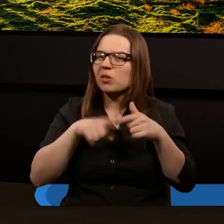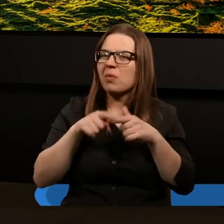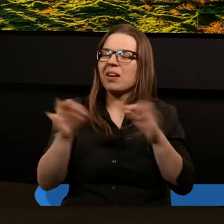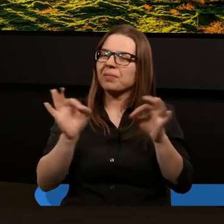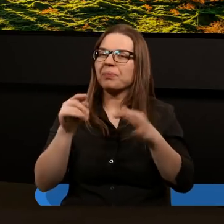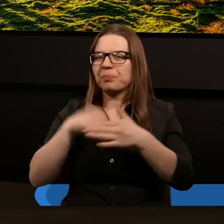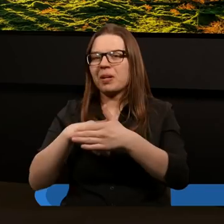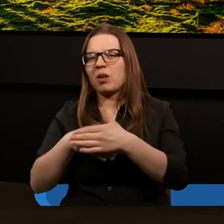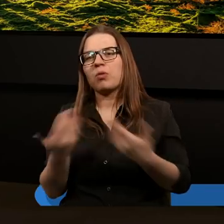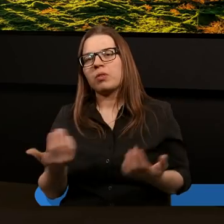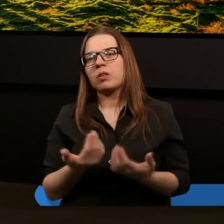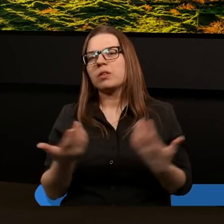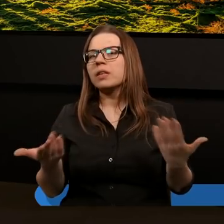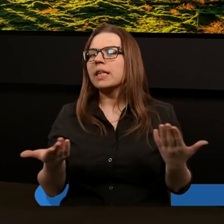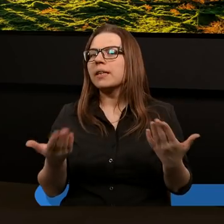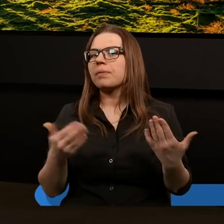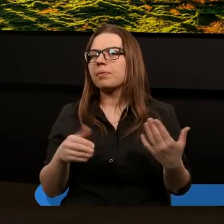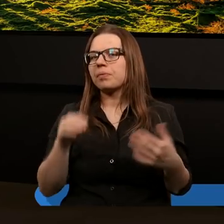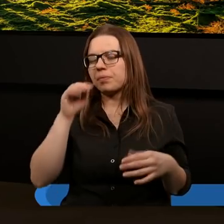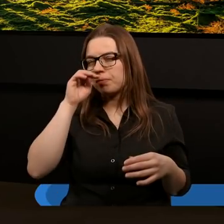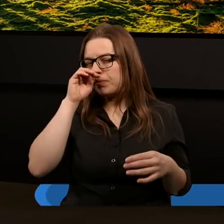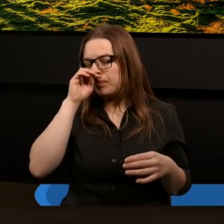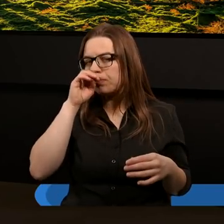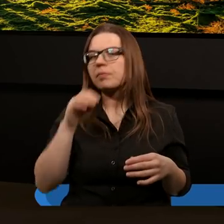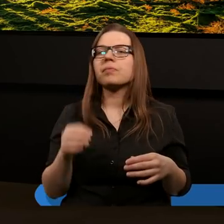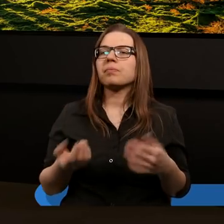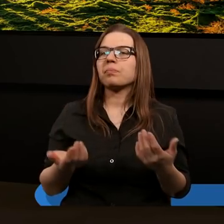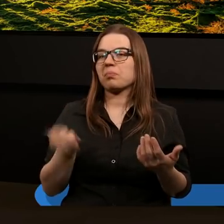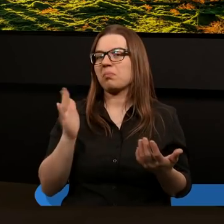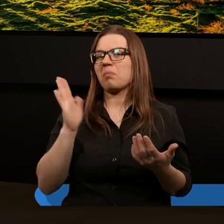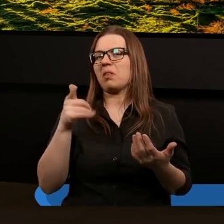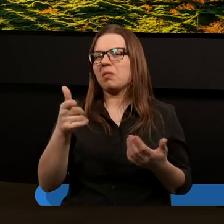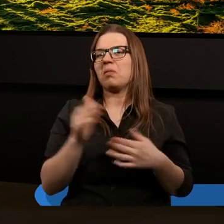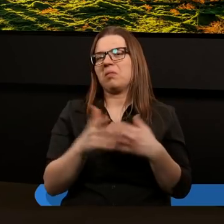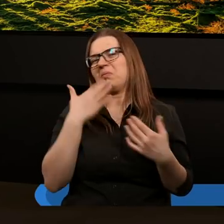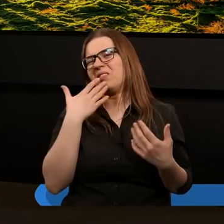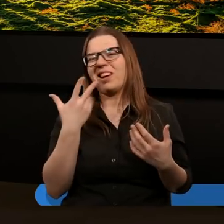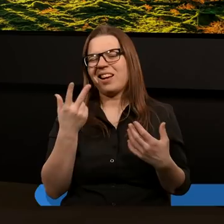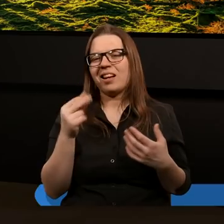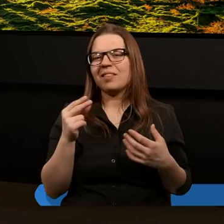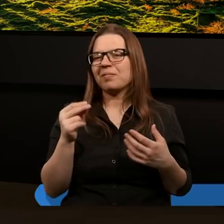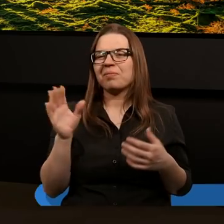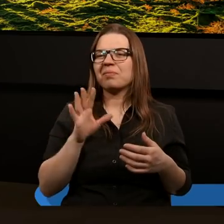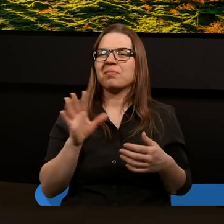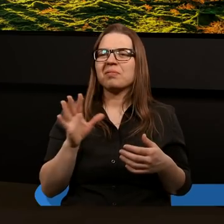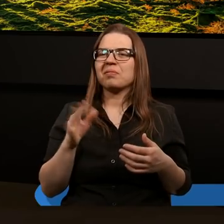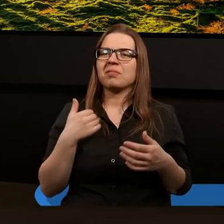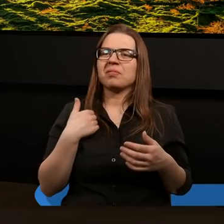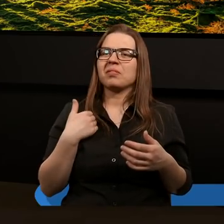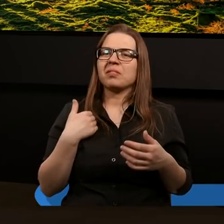Później odwoływał się na miejsce i mówi, proś publikę o łaskę. On mówi, nie, nie będę